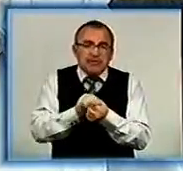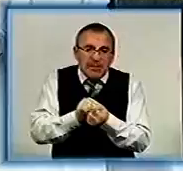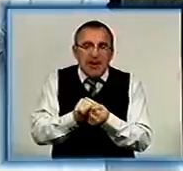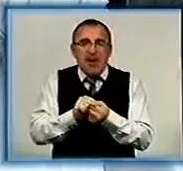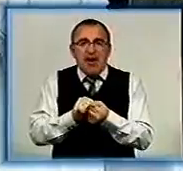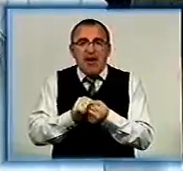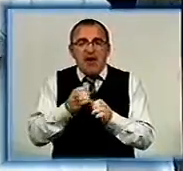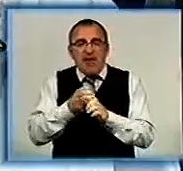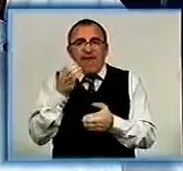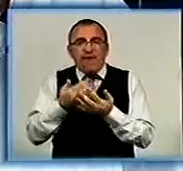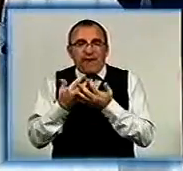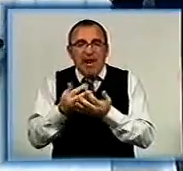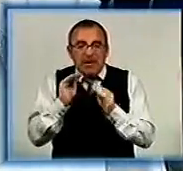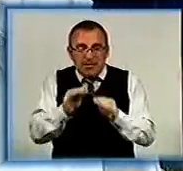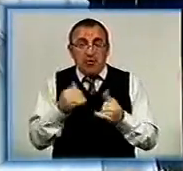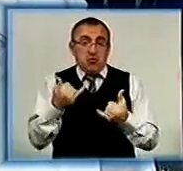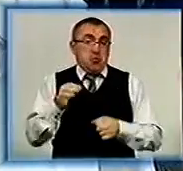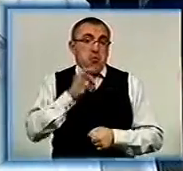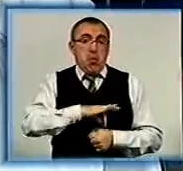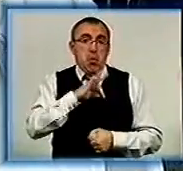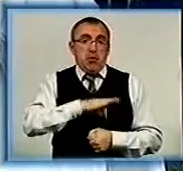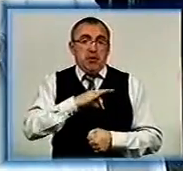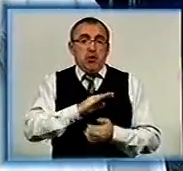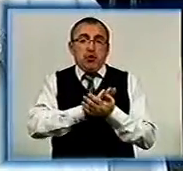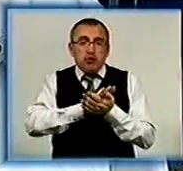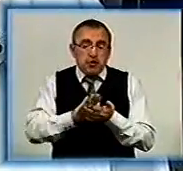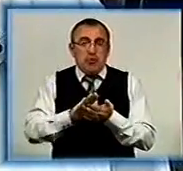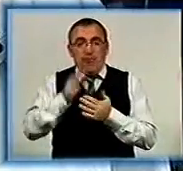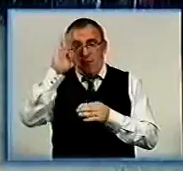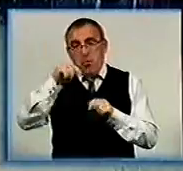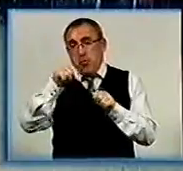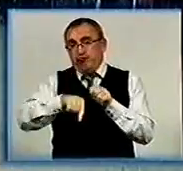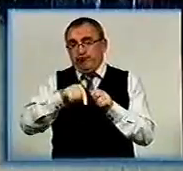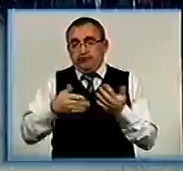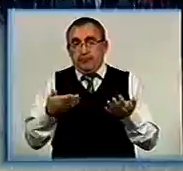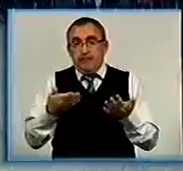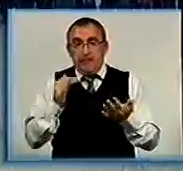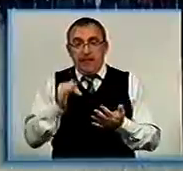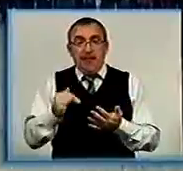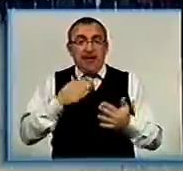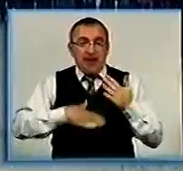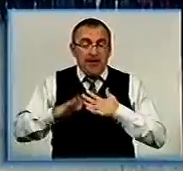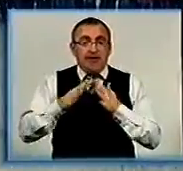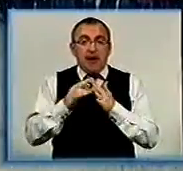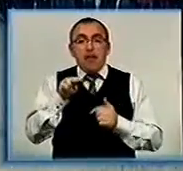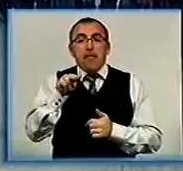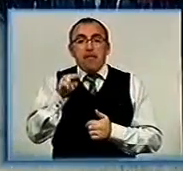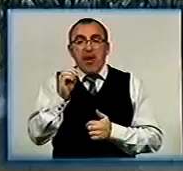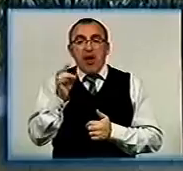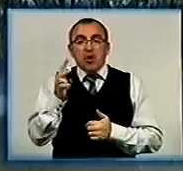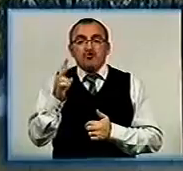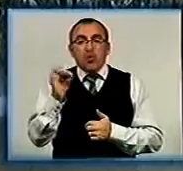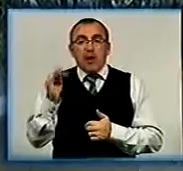фільтри завжди ставили. Зараз ми користуємося чистою проточною водою. Радіють воді в оселях і жителі села Першотравенка.